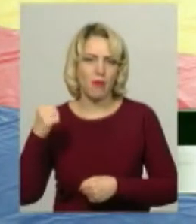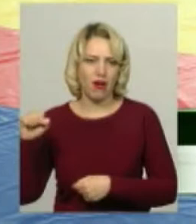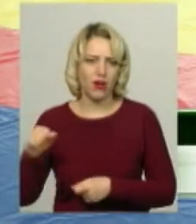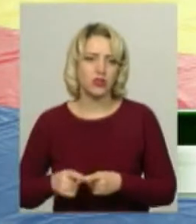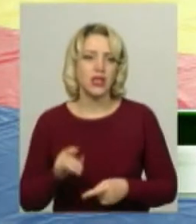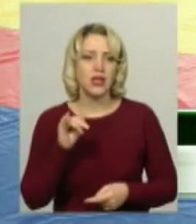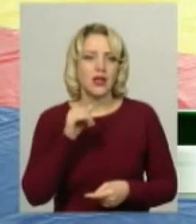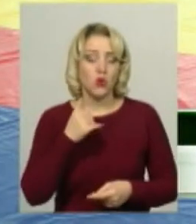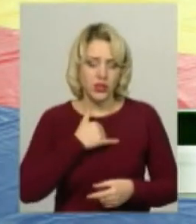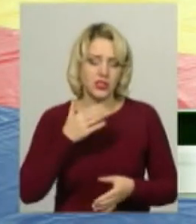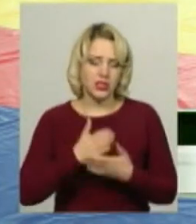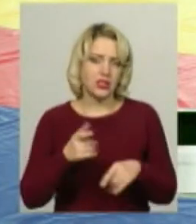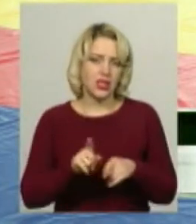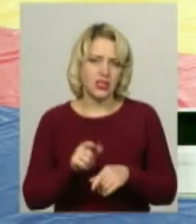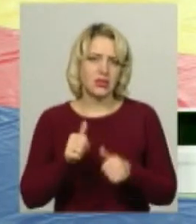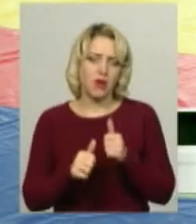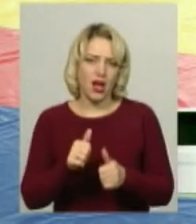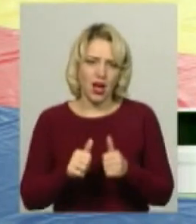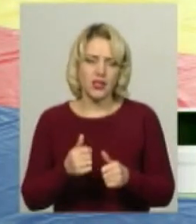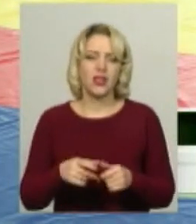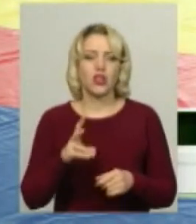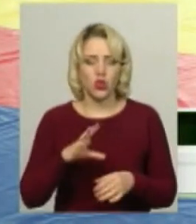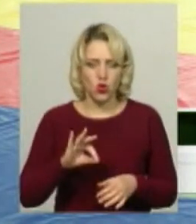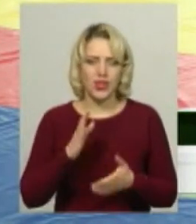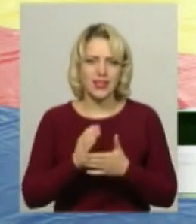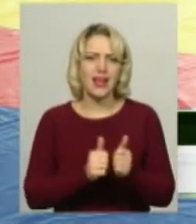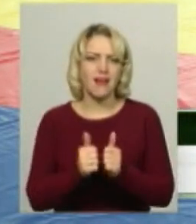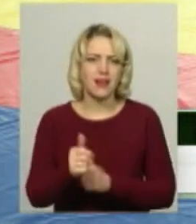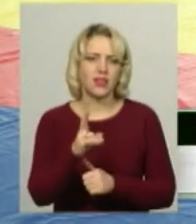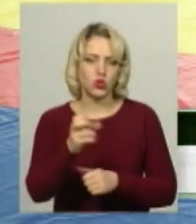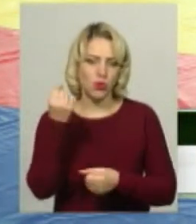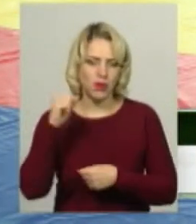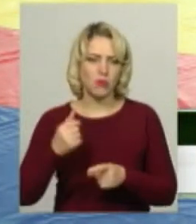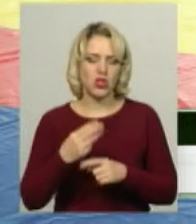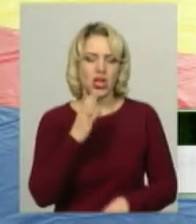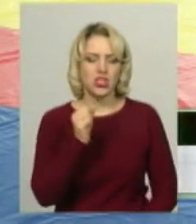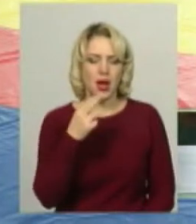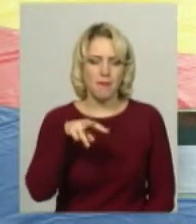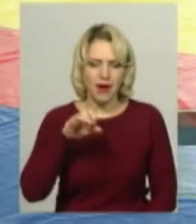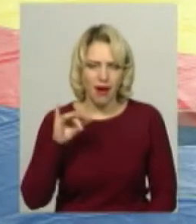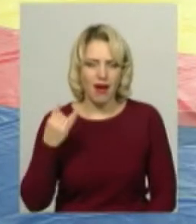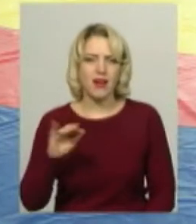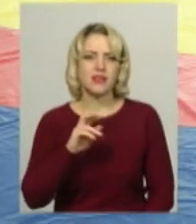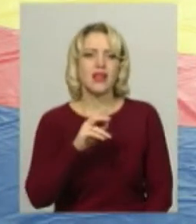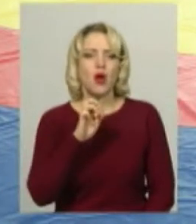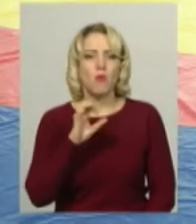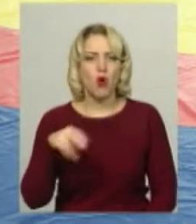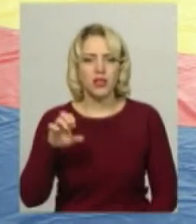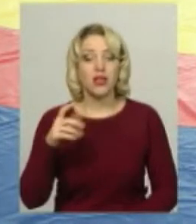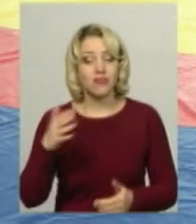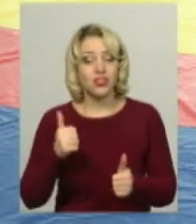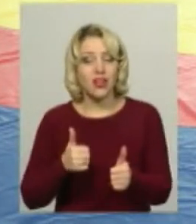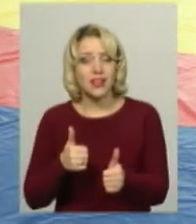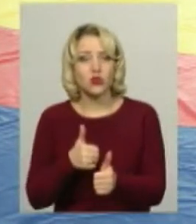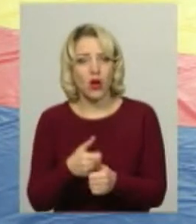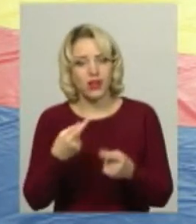але є лідери, які перемагають. Андрій Шамрай, Богдан Момоно, але їх уже потихеньку наздоганяють